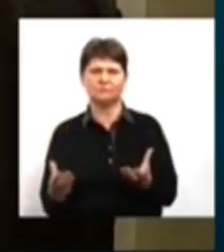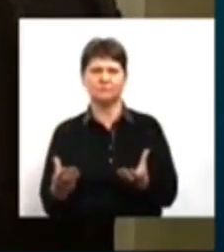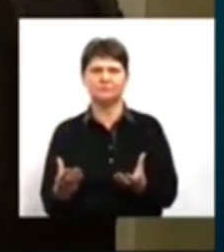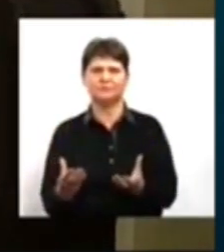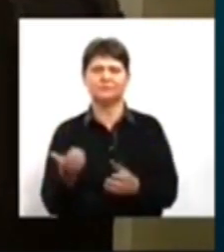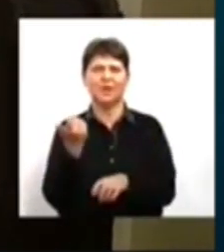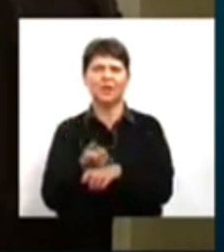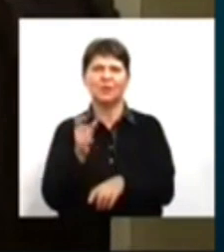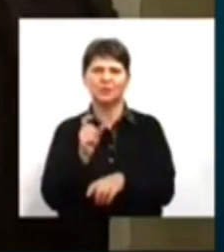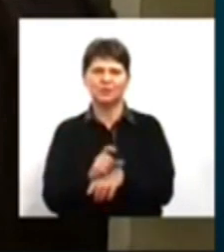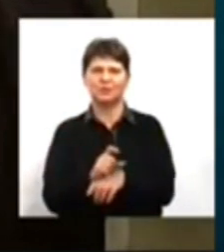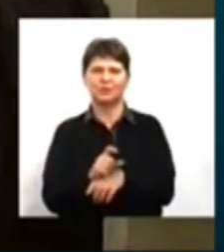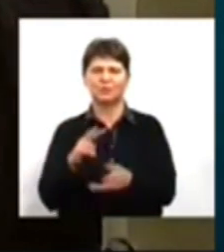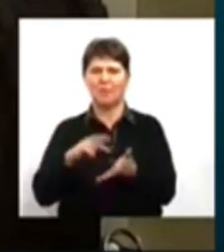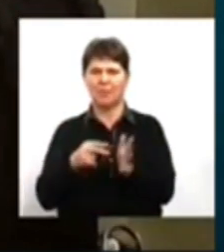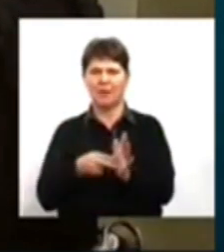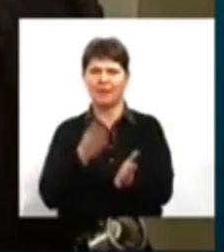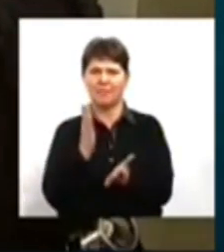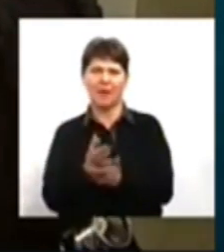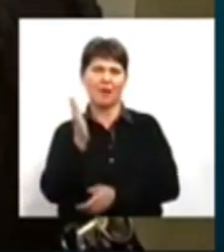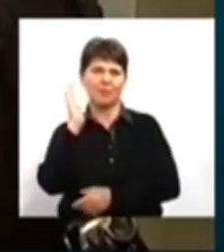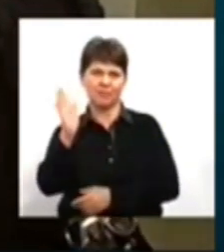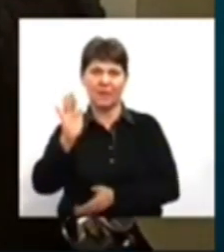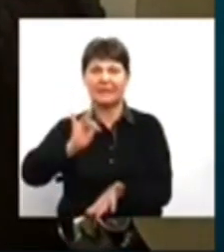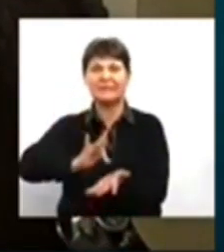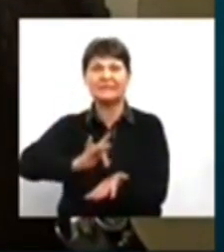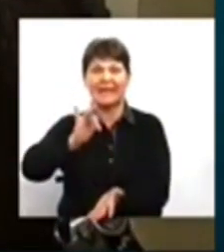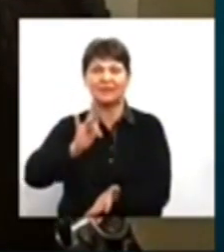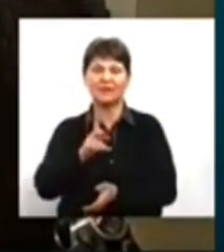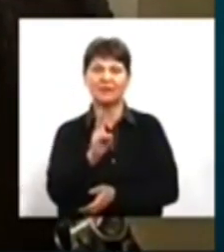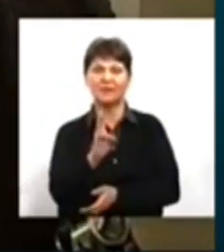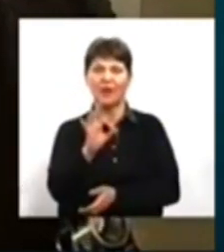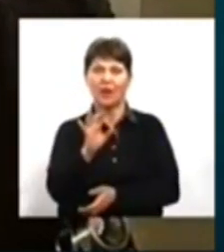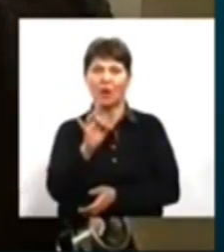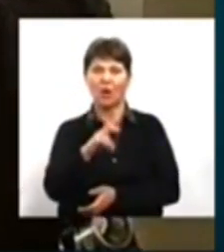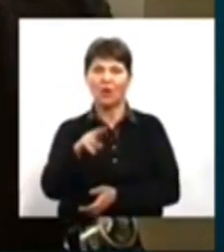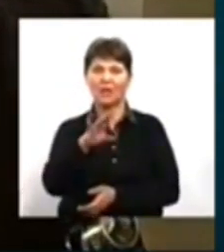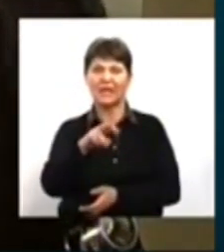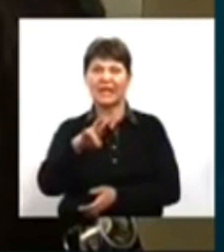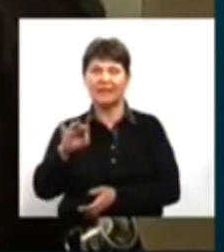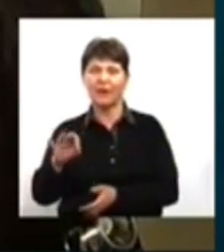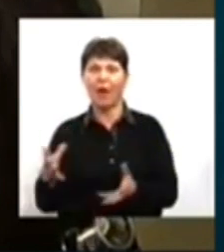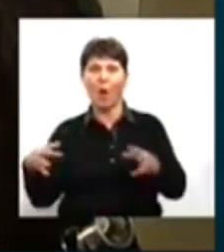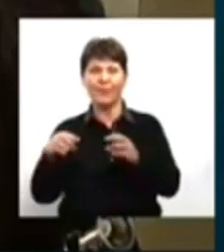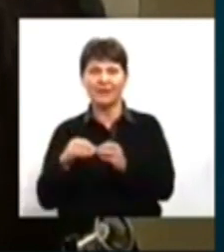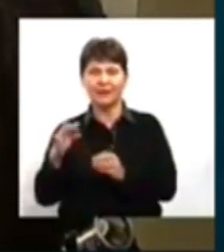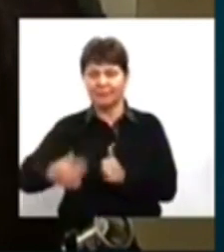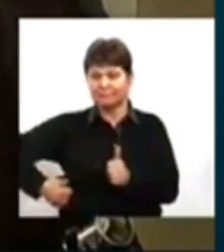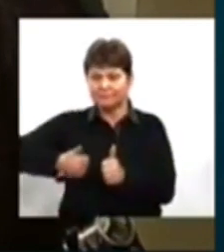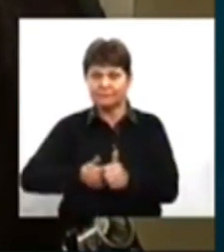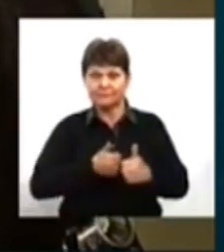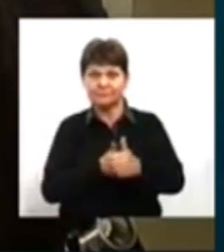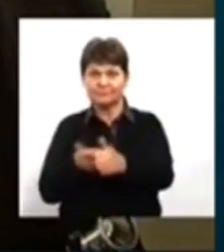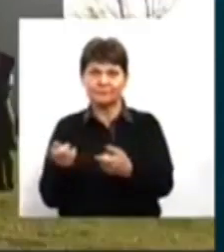Вона по перспективному плані має бути центром Калинівської об'єднаної територіальної громади і приєднати до себе